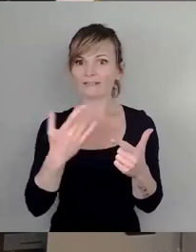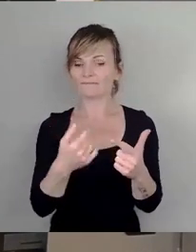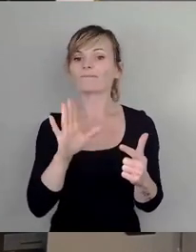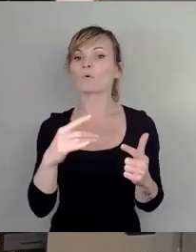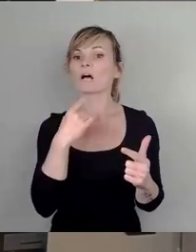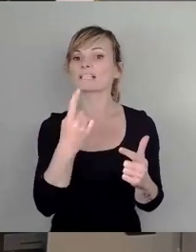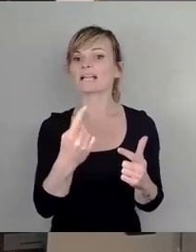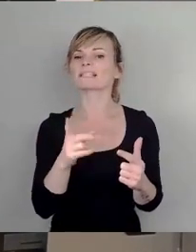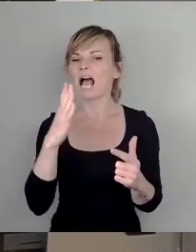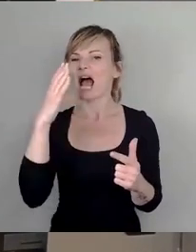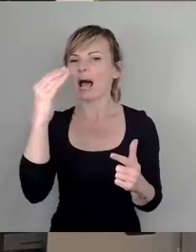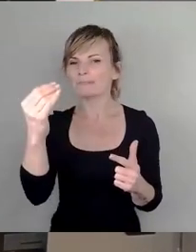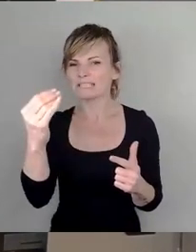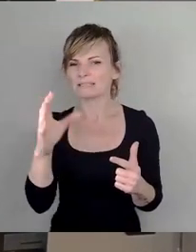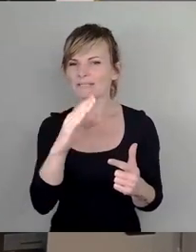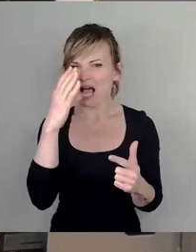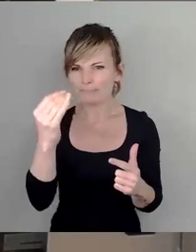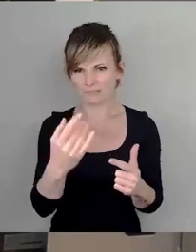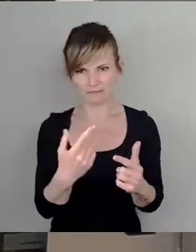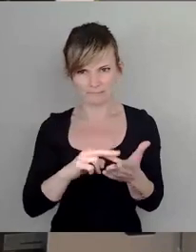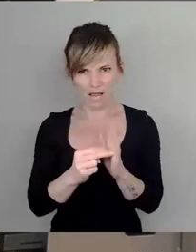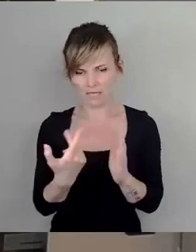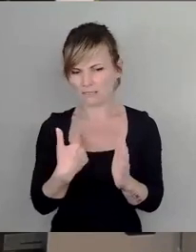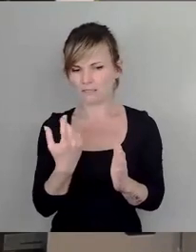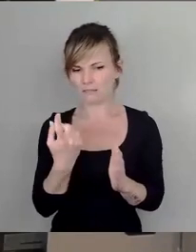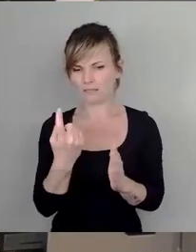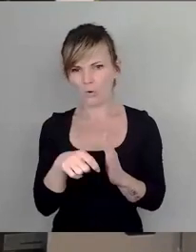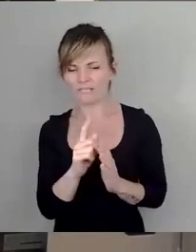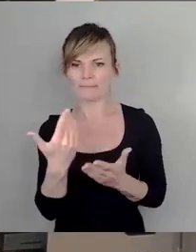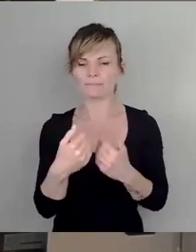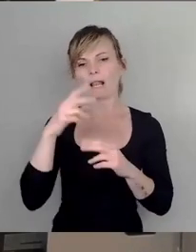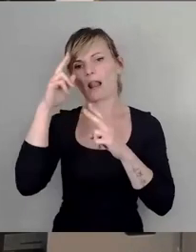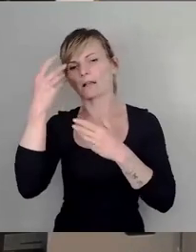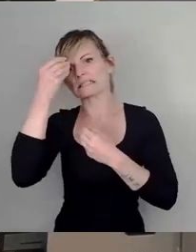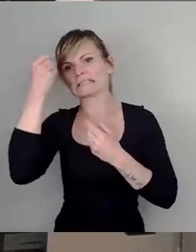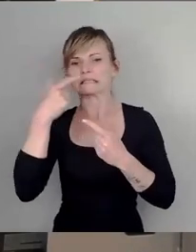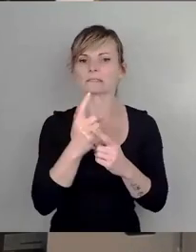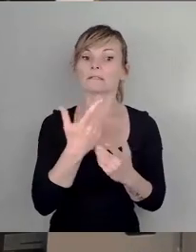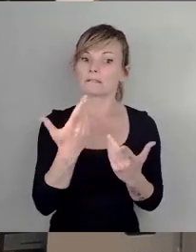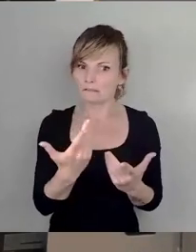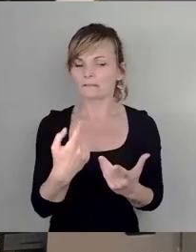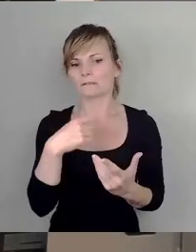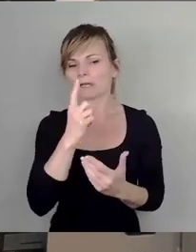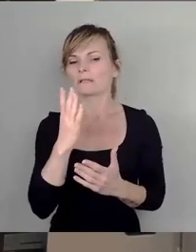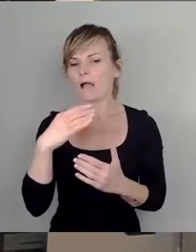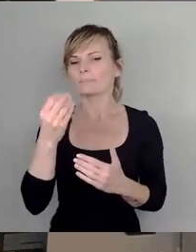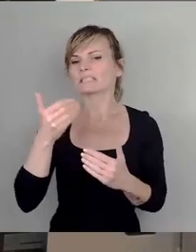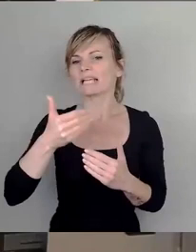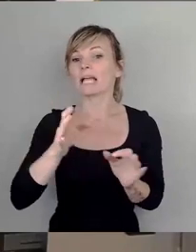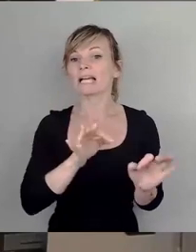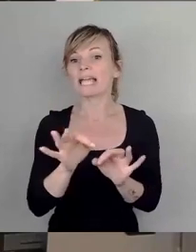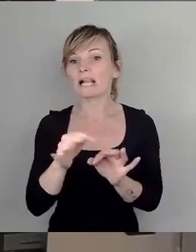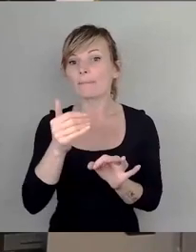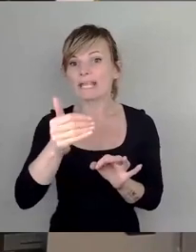Und die DVB wird sicherlich diesen Vorsatz erst dann bejahen, wenn es eben jemand ist, der das regelmäßig,